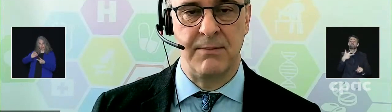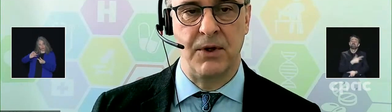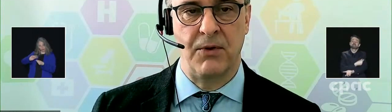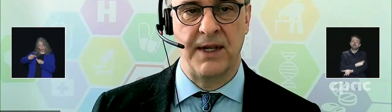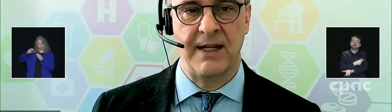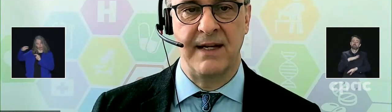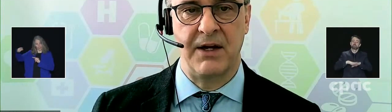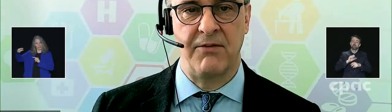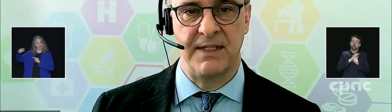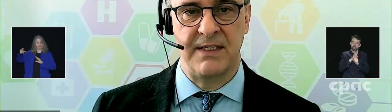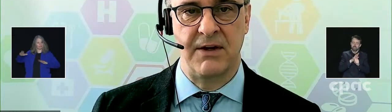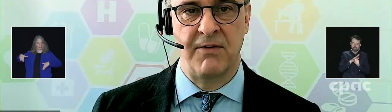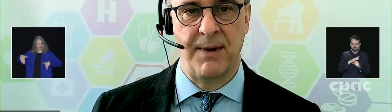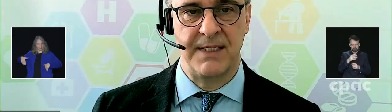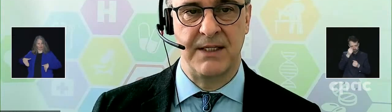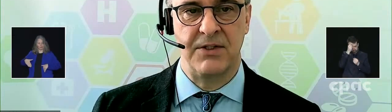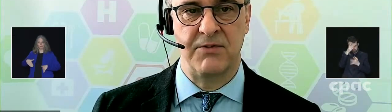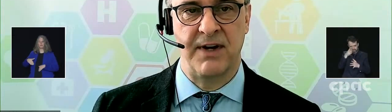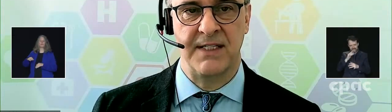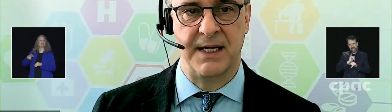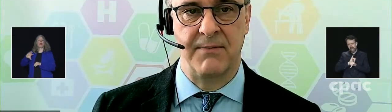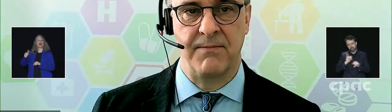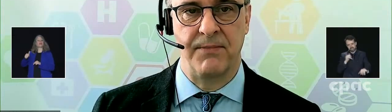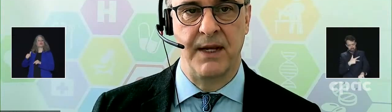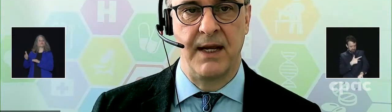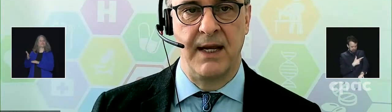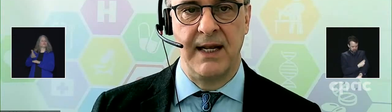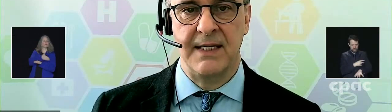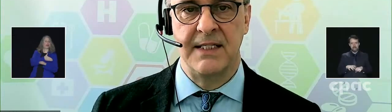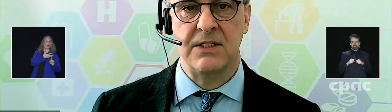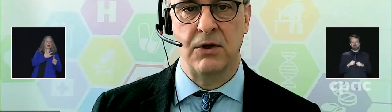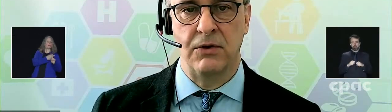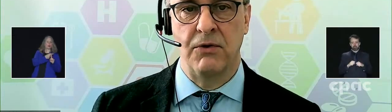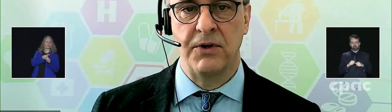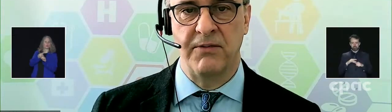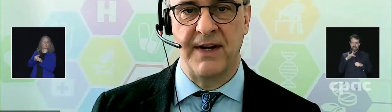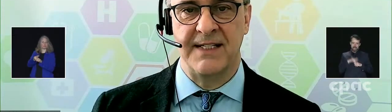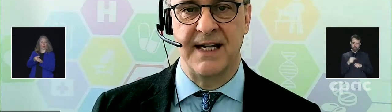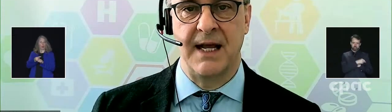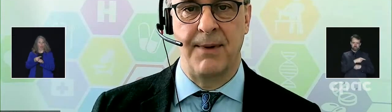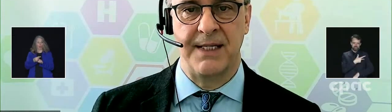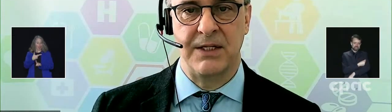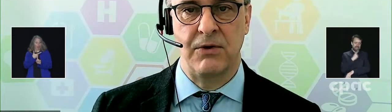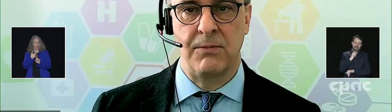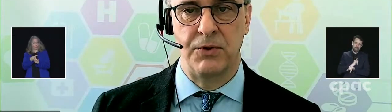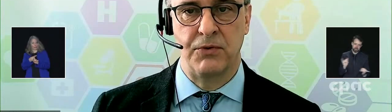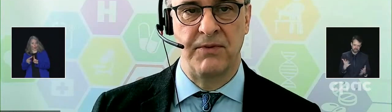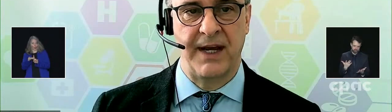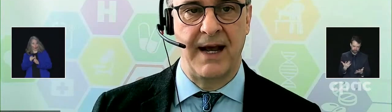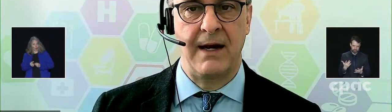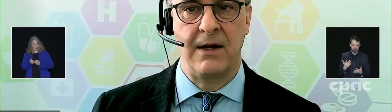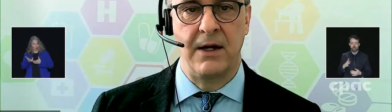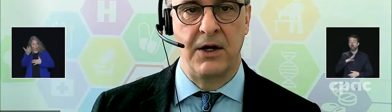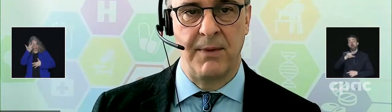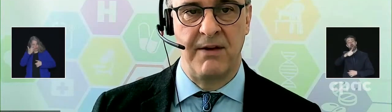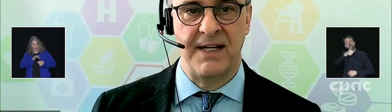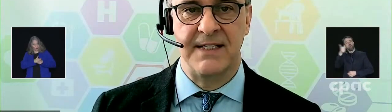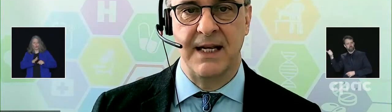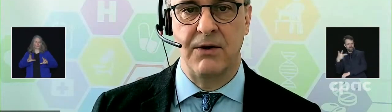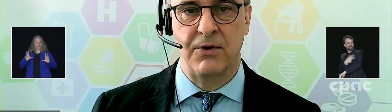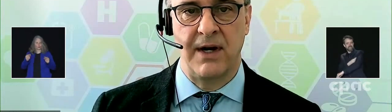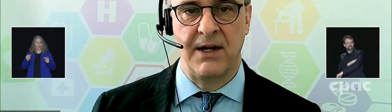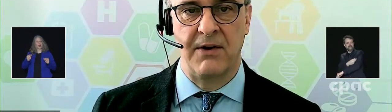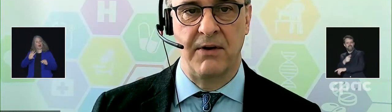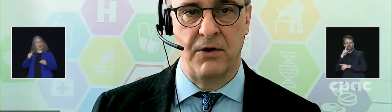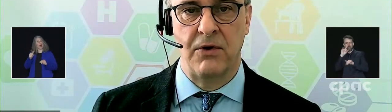n'est pas possible de contracter la COVID-19 à partir de ce vaccin. Il existe d'autres vaccins à particules pseudo-virales, comme les